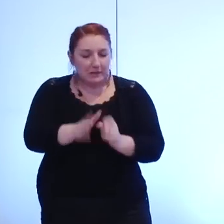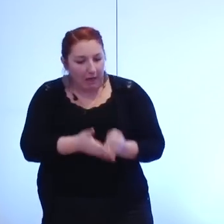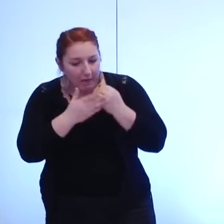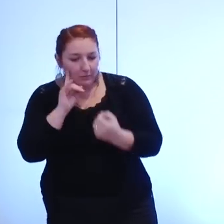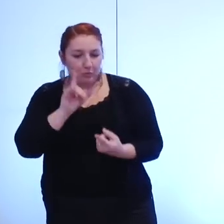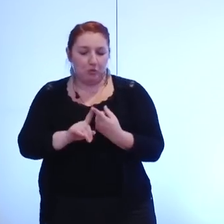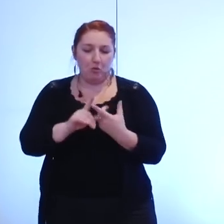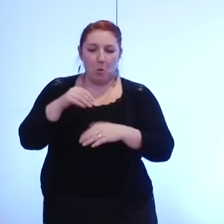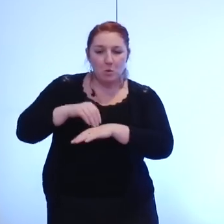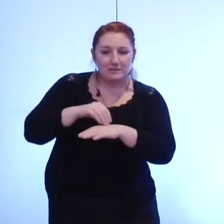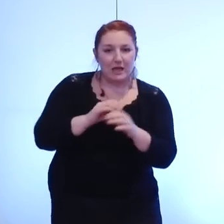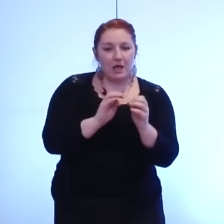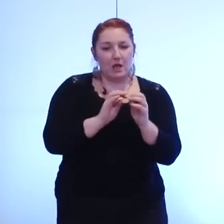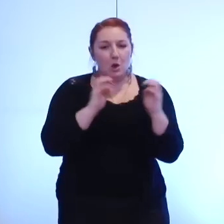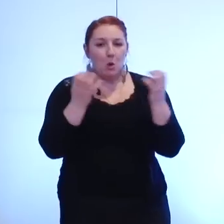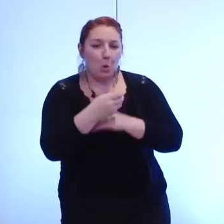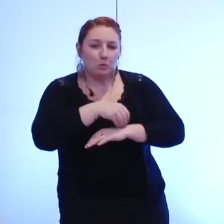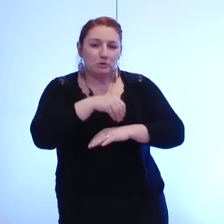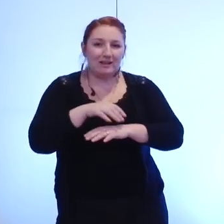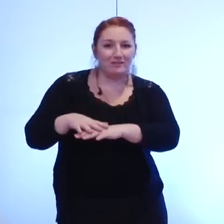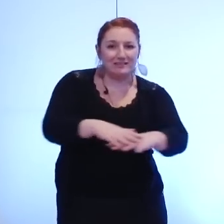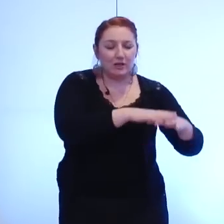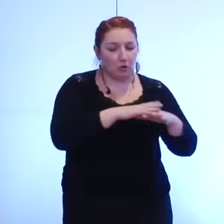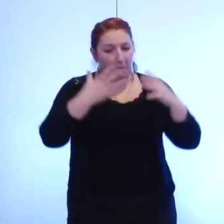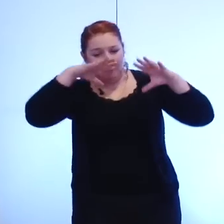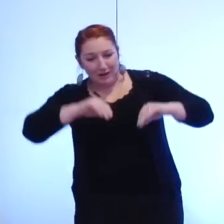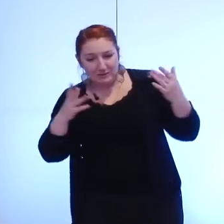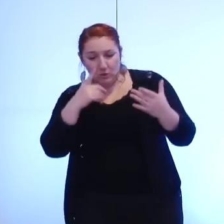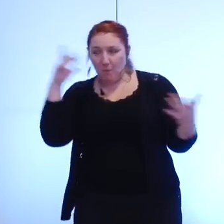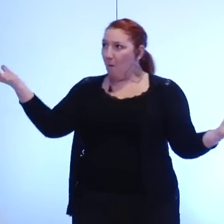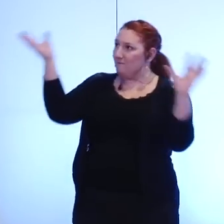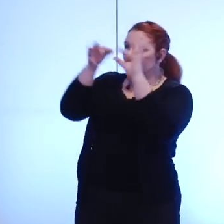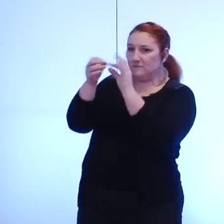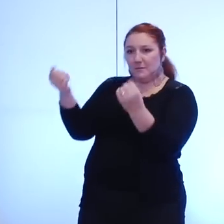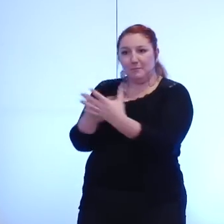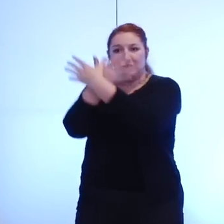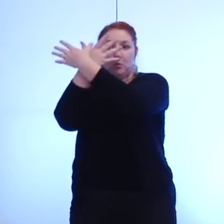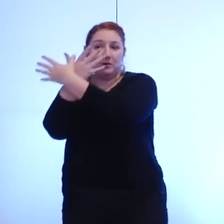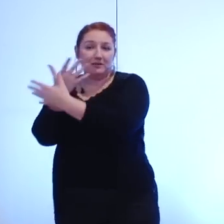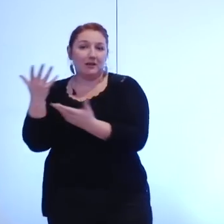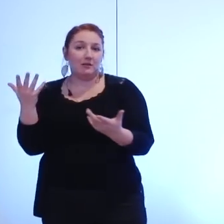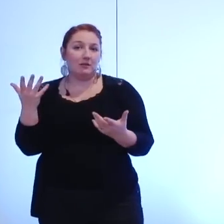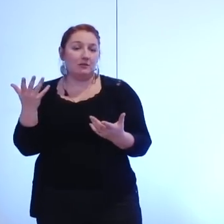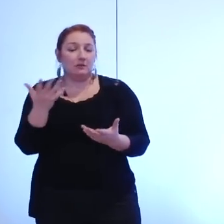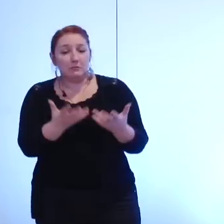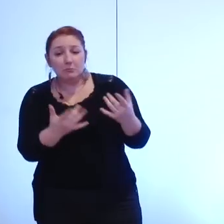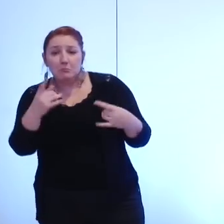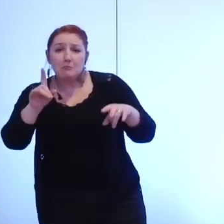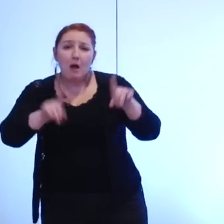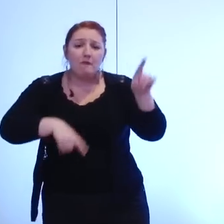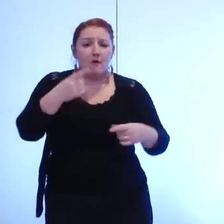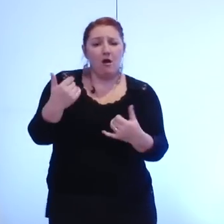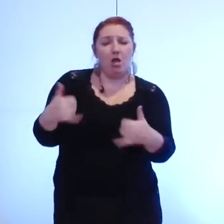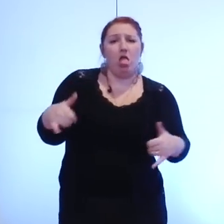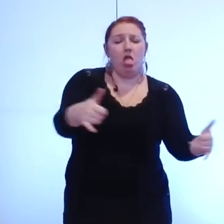conseils consultatifs de secteur en les mettant en lien avec cette échelle métropolitaine là où des questions se posent encore ce sont des